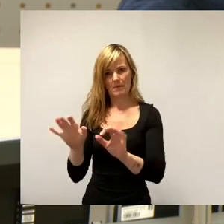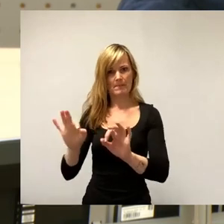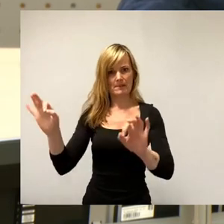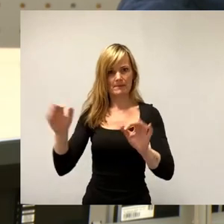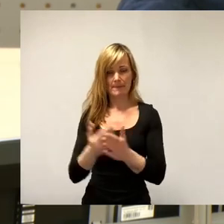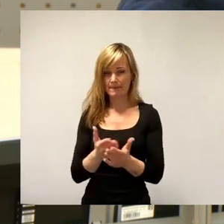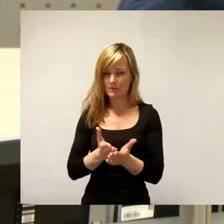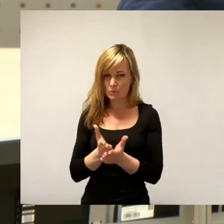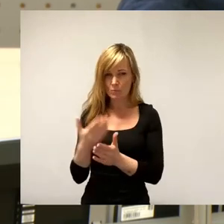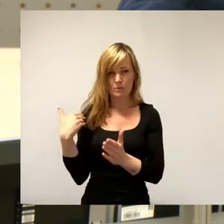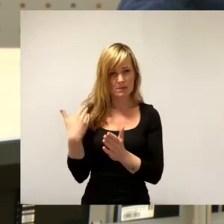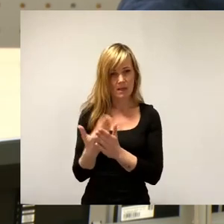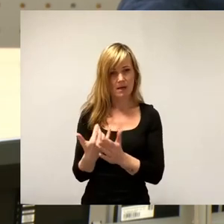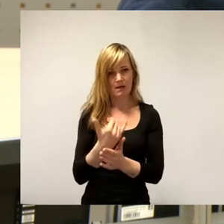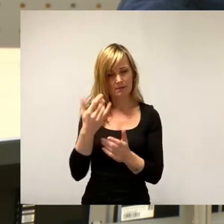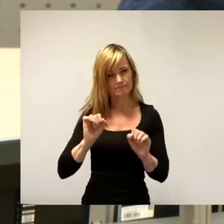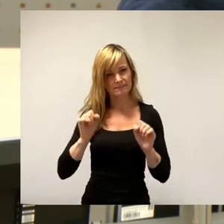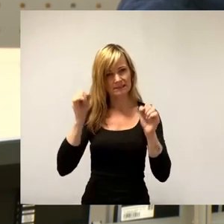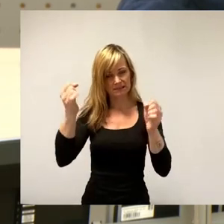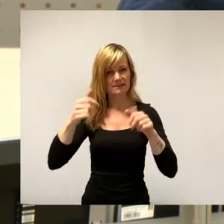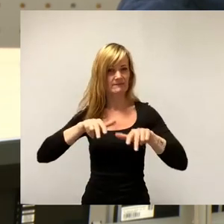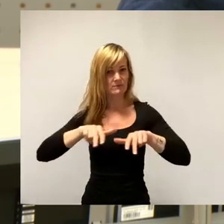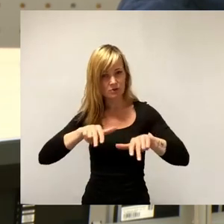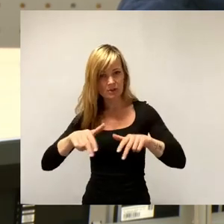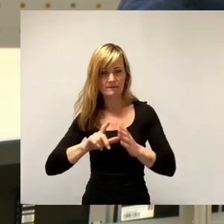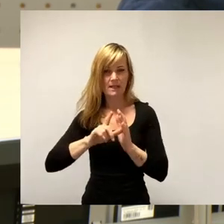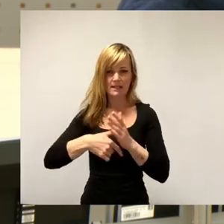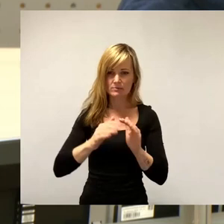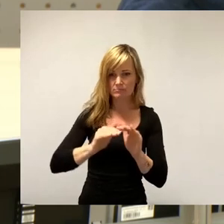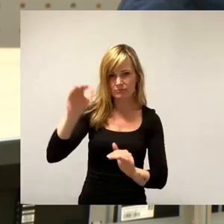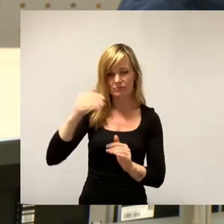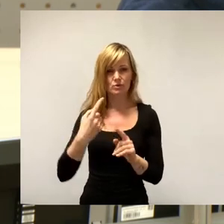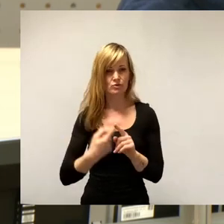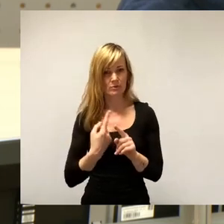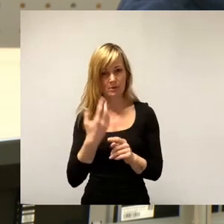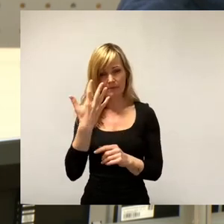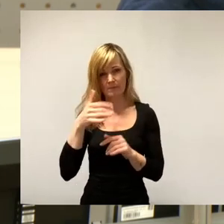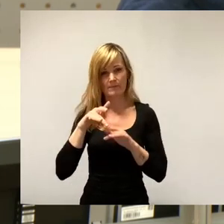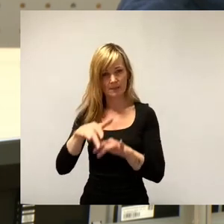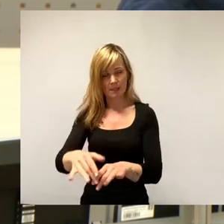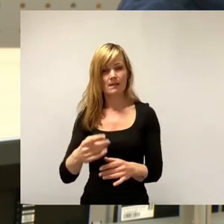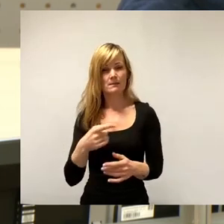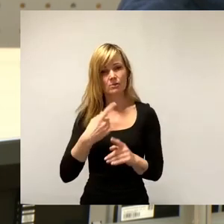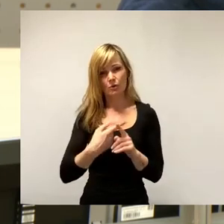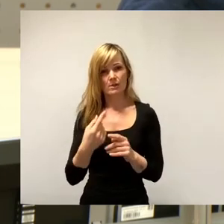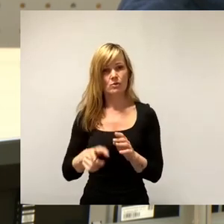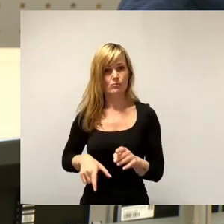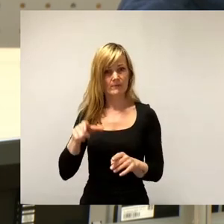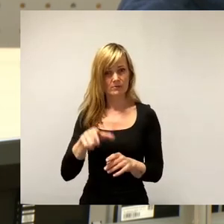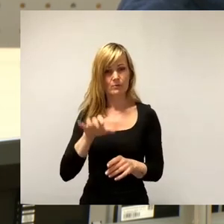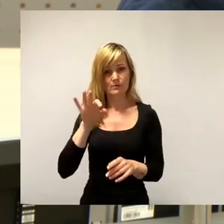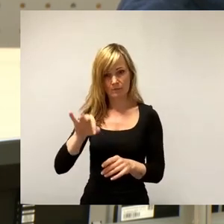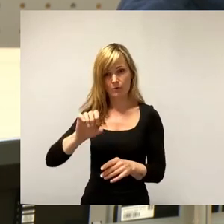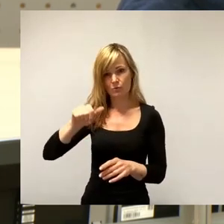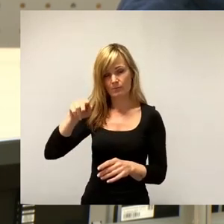beigetragen haben, die mit ihren Steuern letztendlich auch die fünf Milliarden an Steuersubventionen für TSMC in Dresden mitfinanziert haben, haben hier die